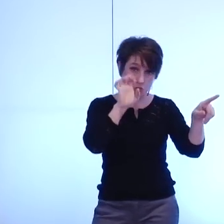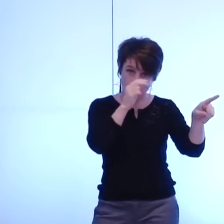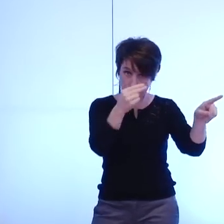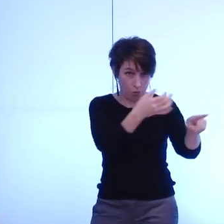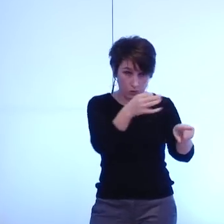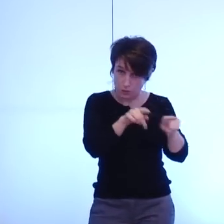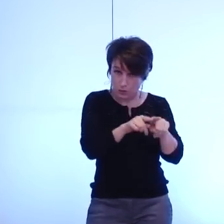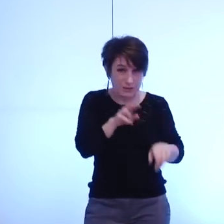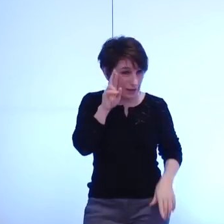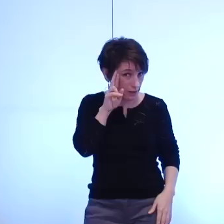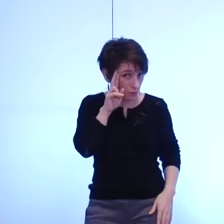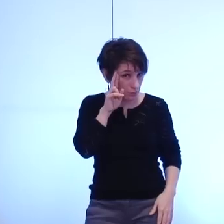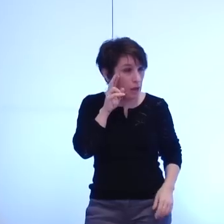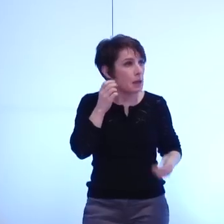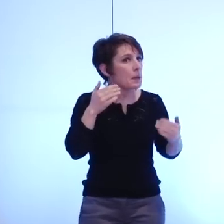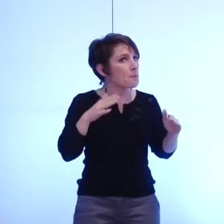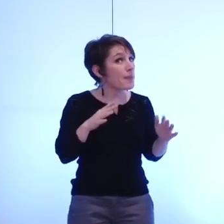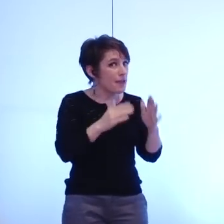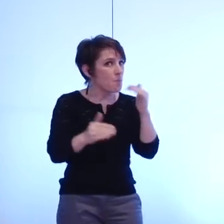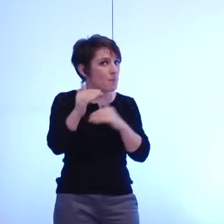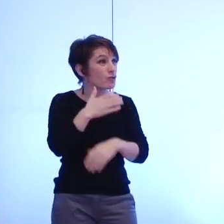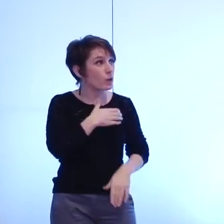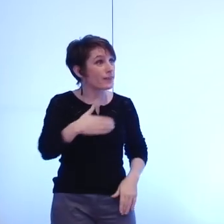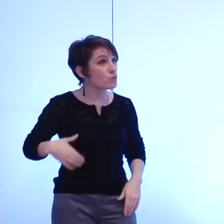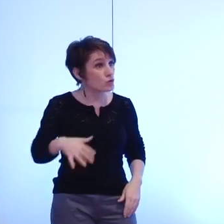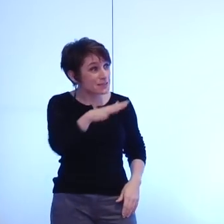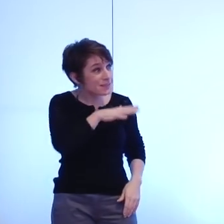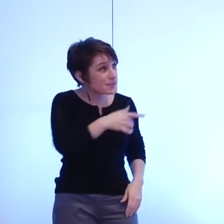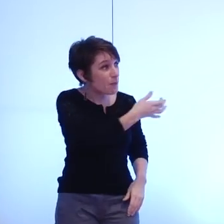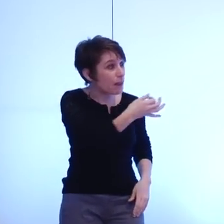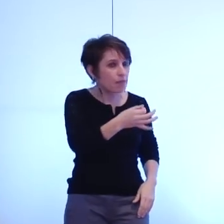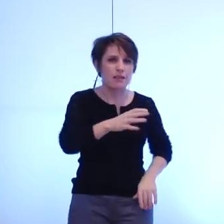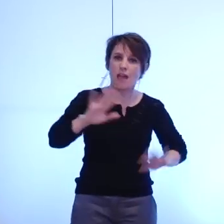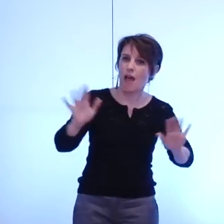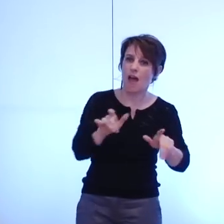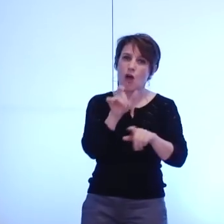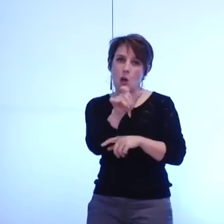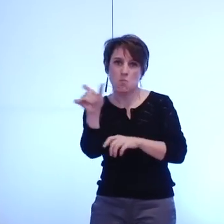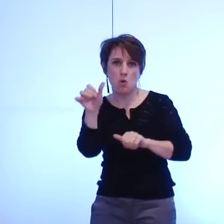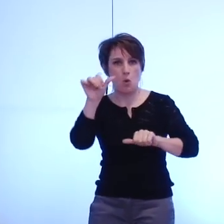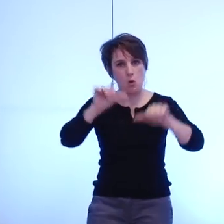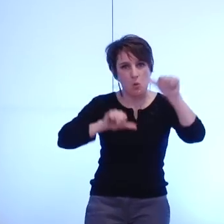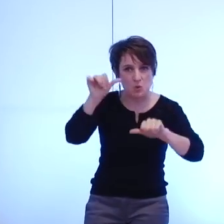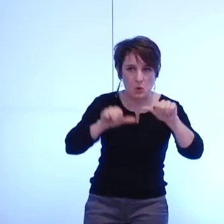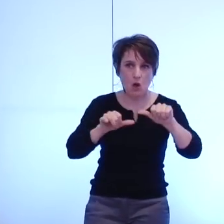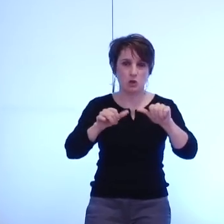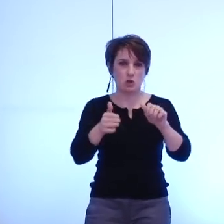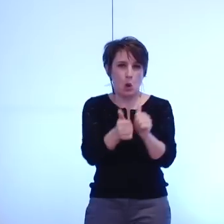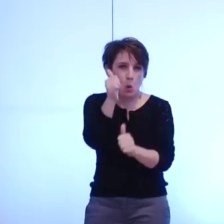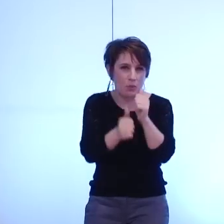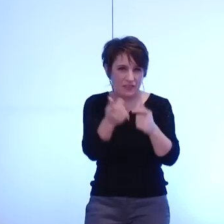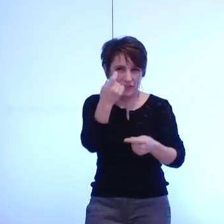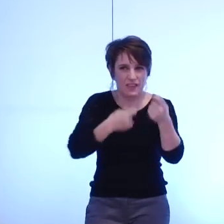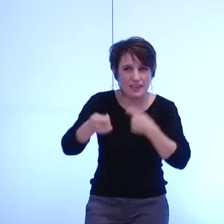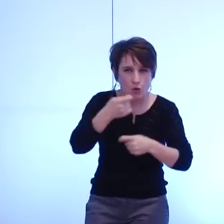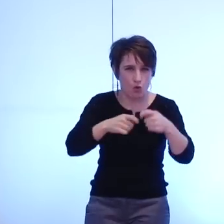de l'autre côté pour la majorité municipale que les mots rayonnement concurrence compétitivité économique ce